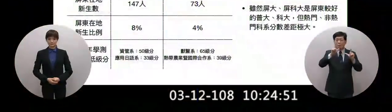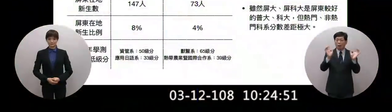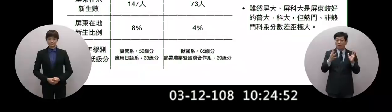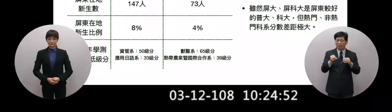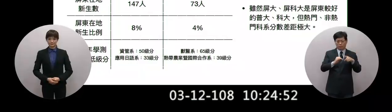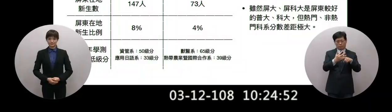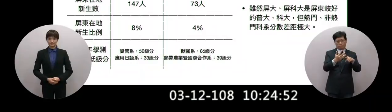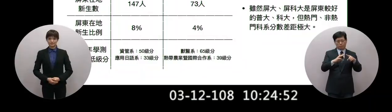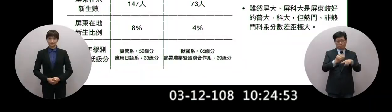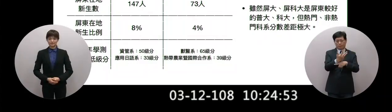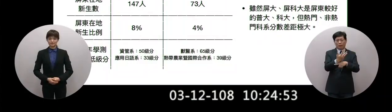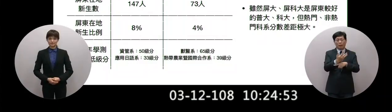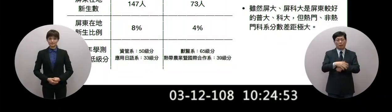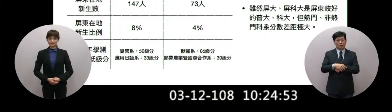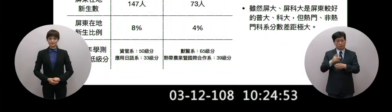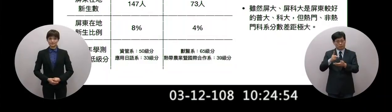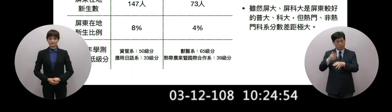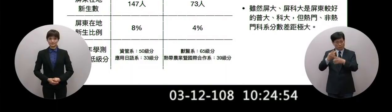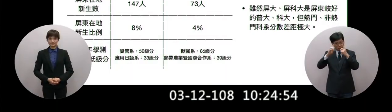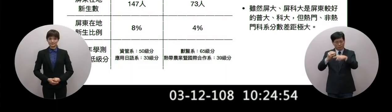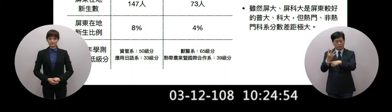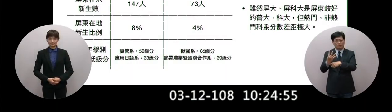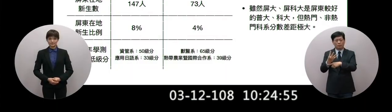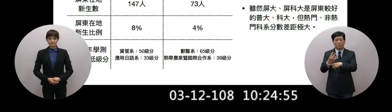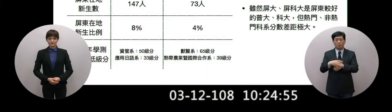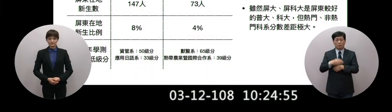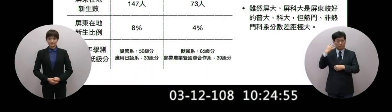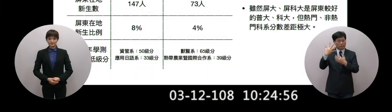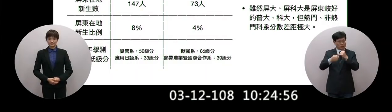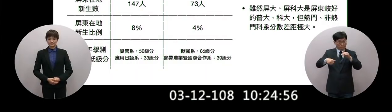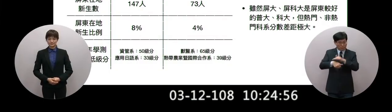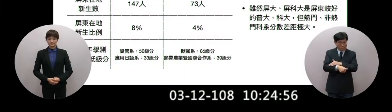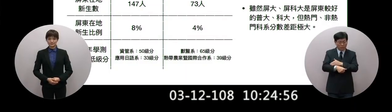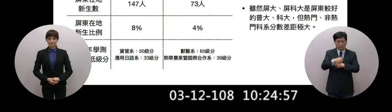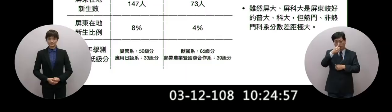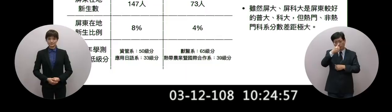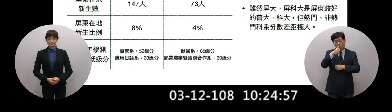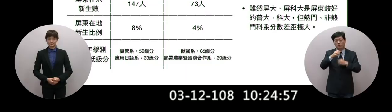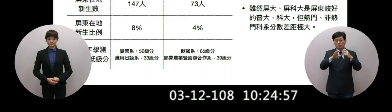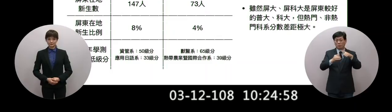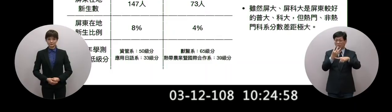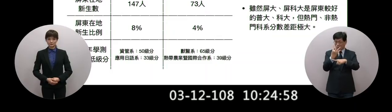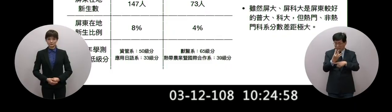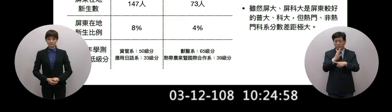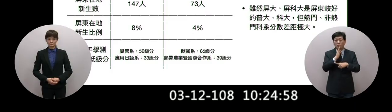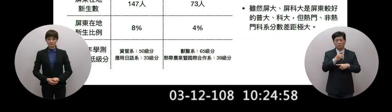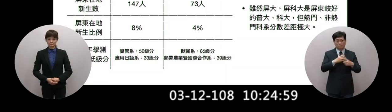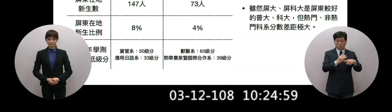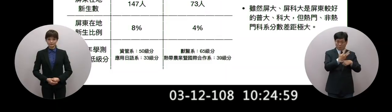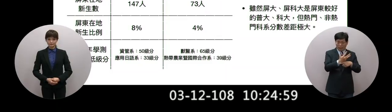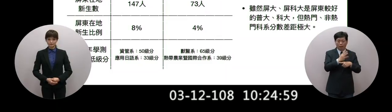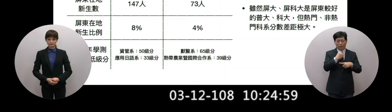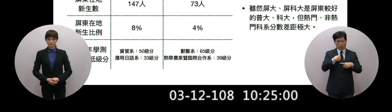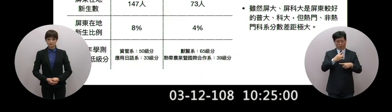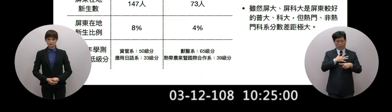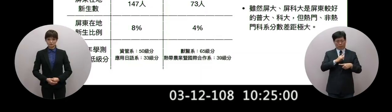大學八趴屏東科大四趴新生入學喔只有四趴跟八趴